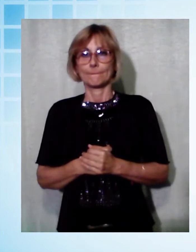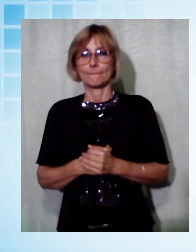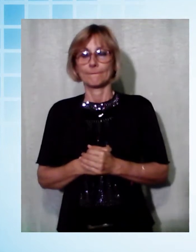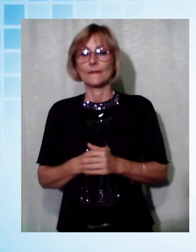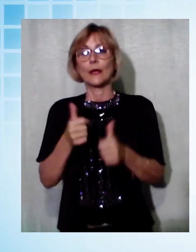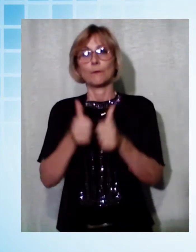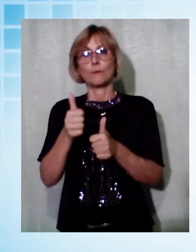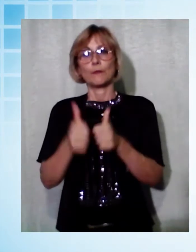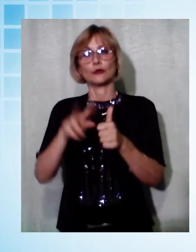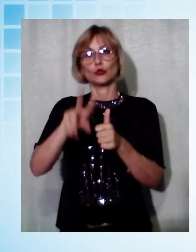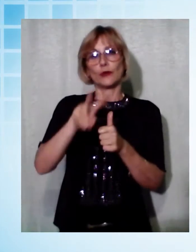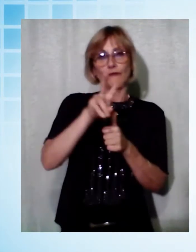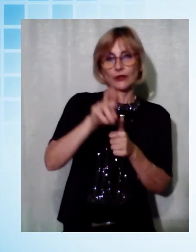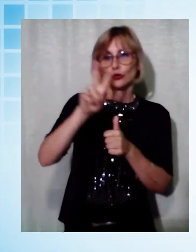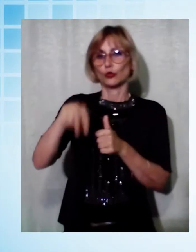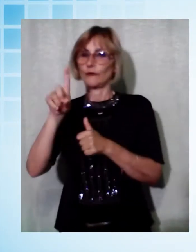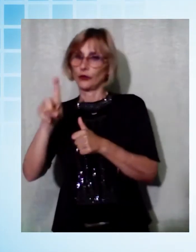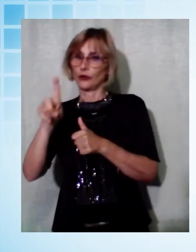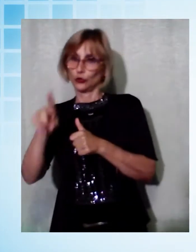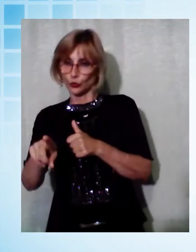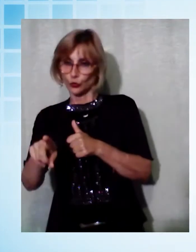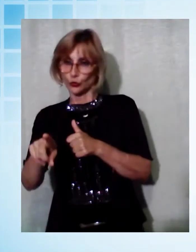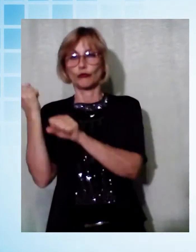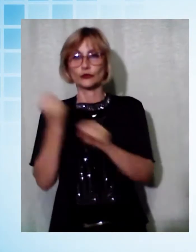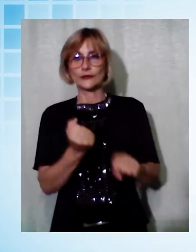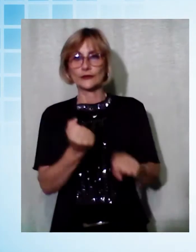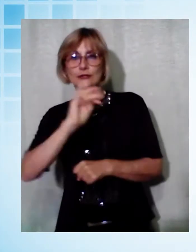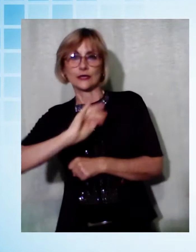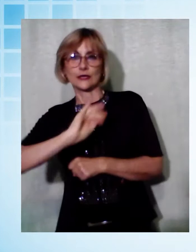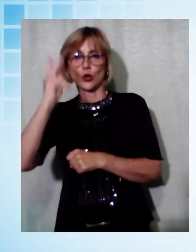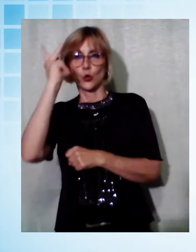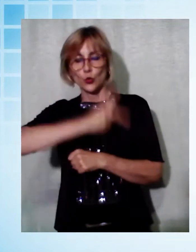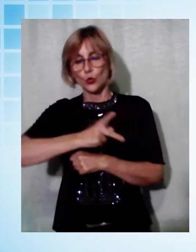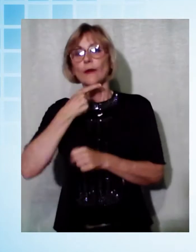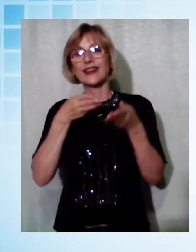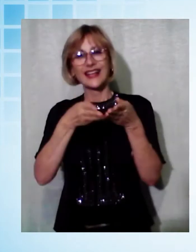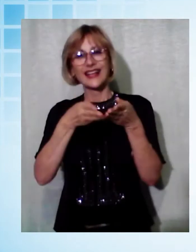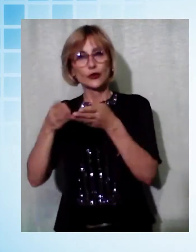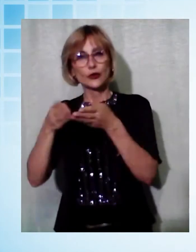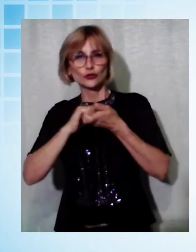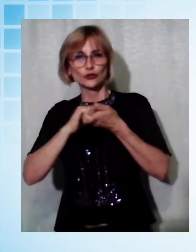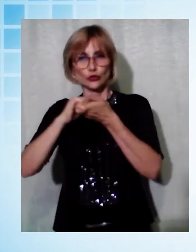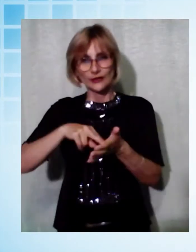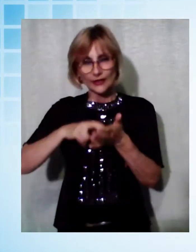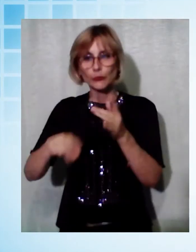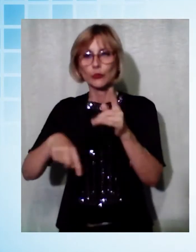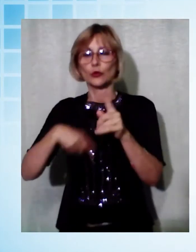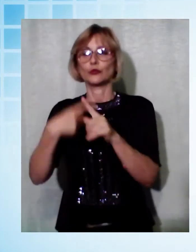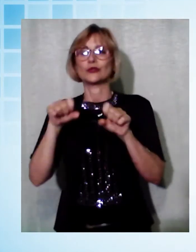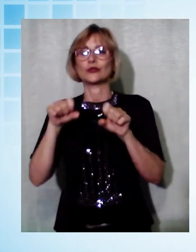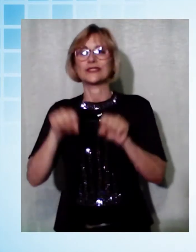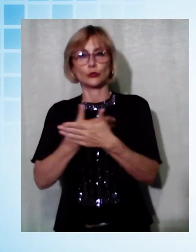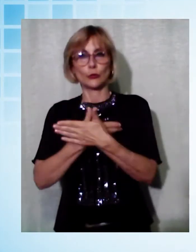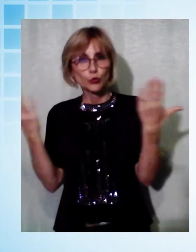-21 della Fondazione Cassa di Risparmio di Lucca, dedicato alle categorie sociali deboli e alla salute pubblica, c'è anche la misericordia di